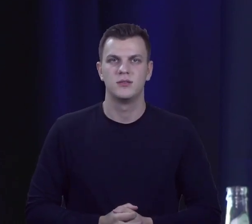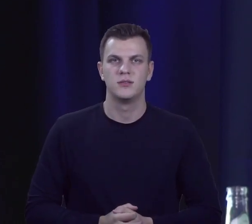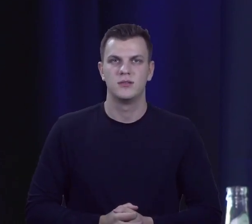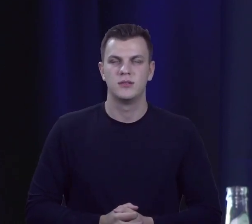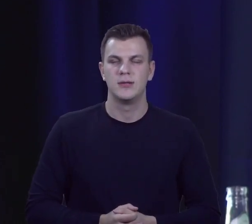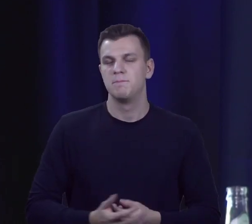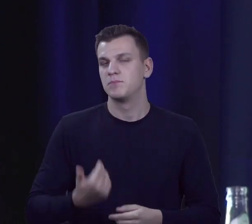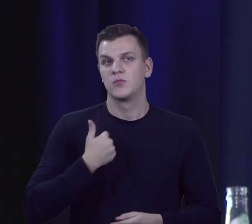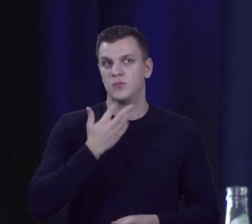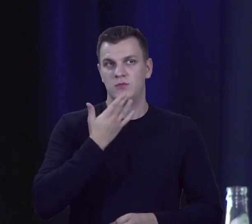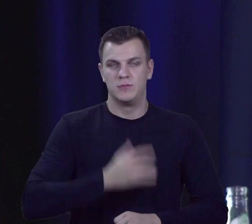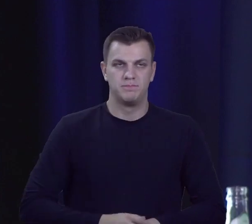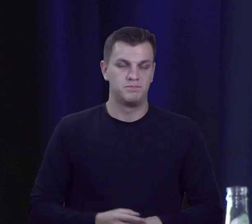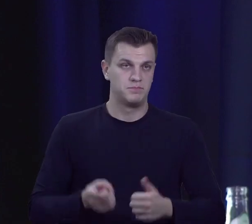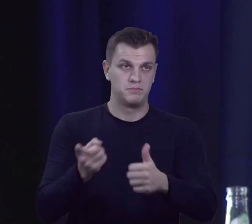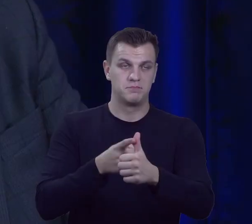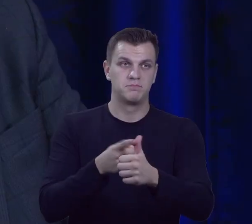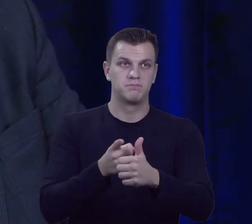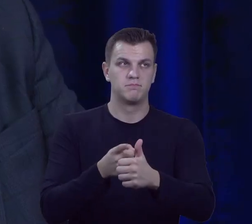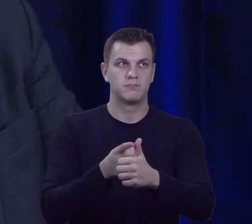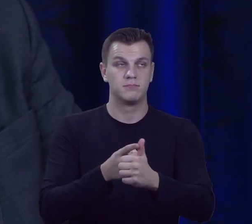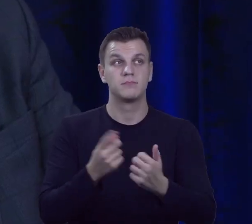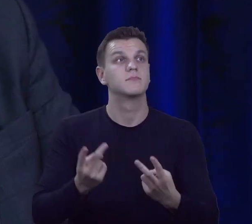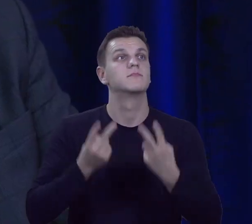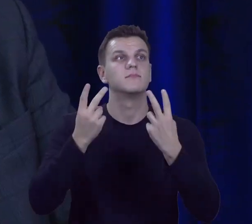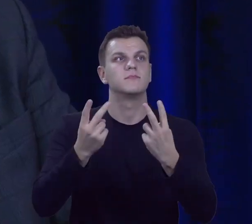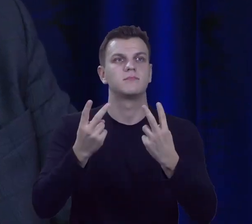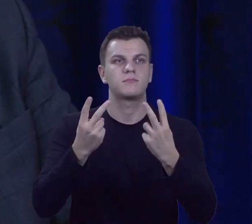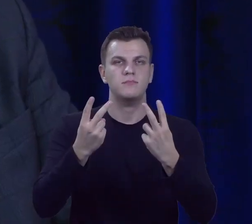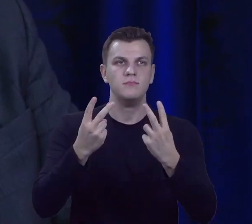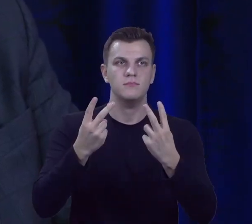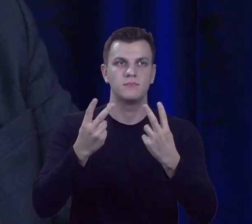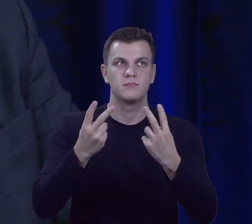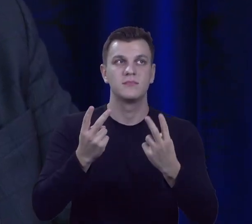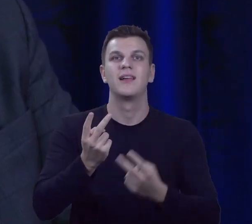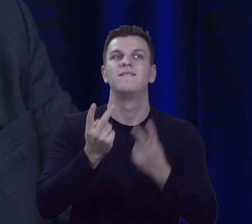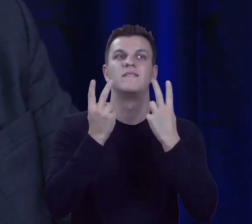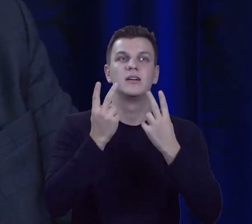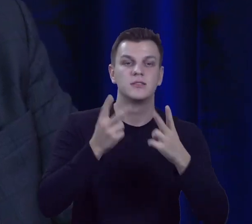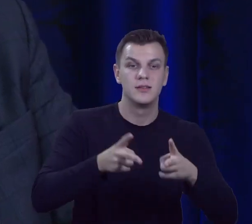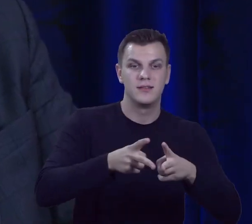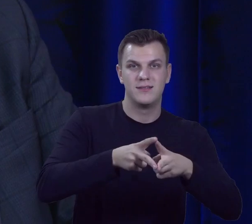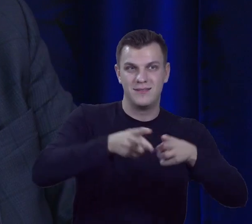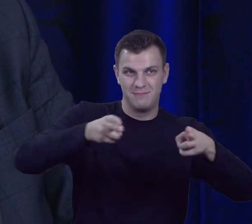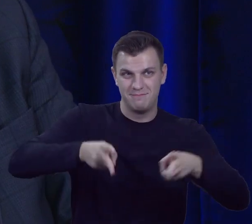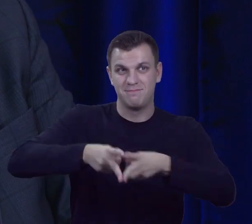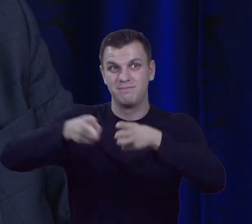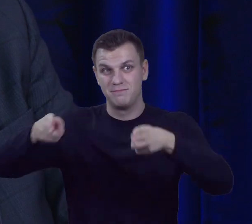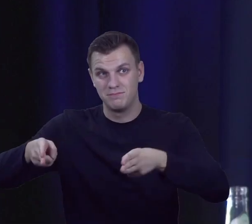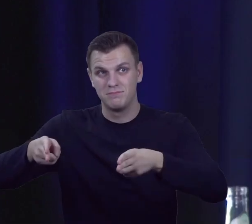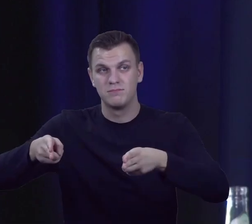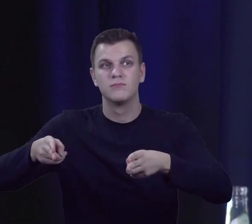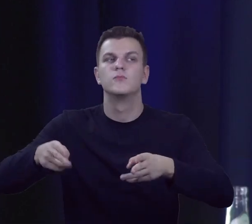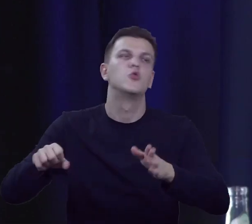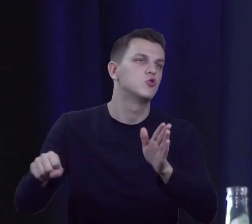mówiąc na pierwszym miejscu, wskazując kadencyjność na każdym stanowisku publicznym. I chciałbym